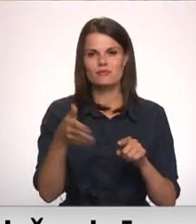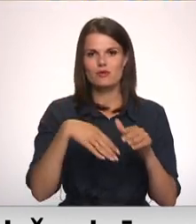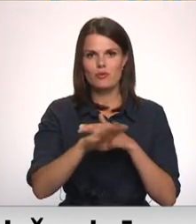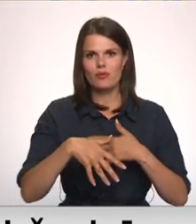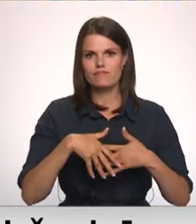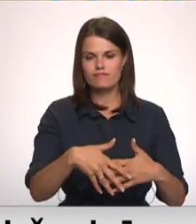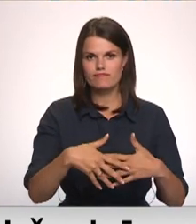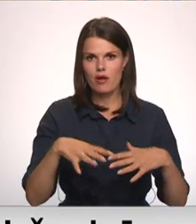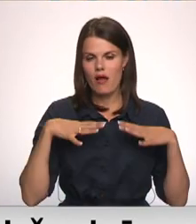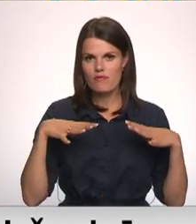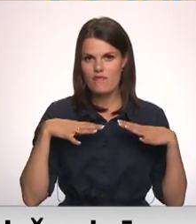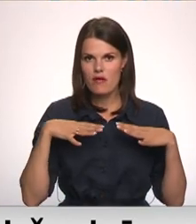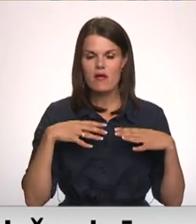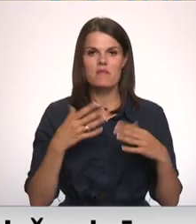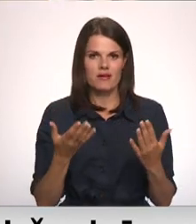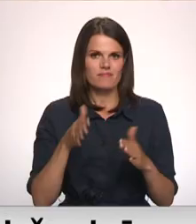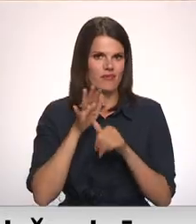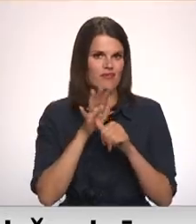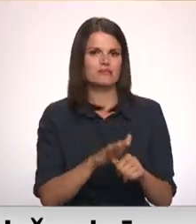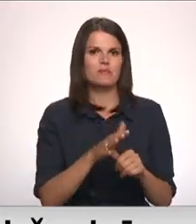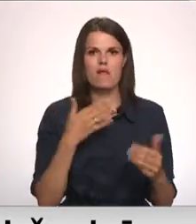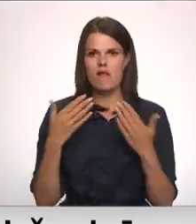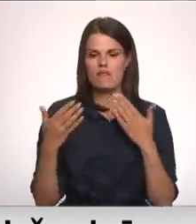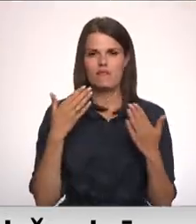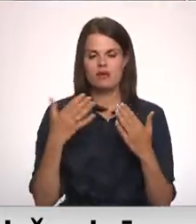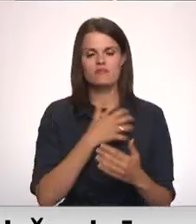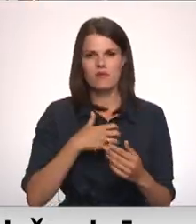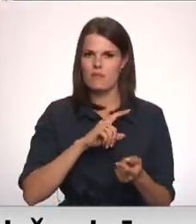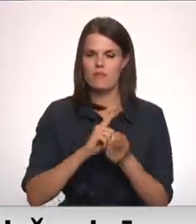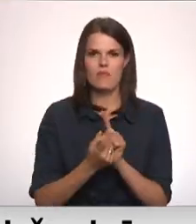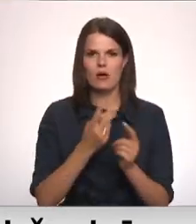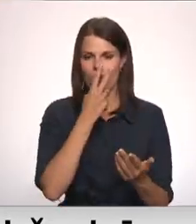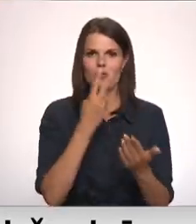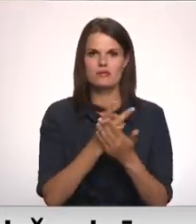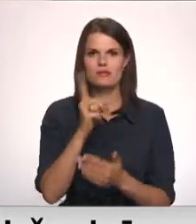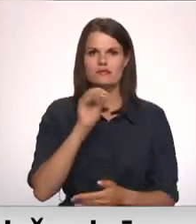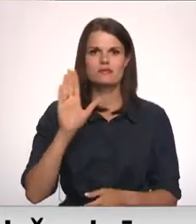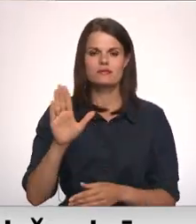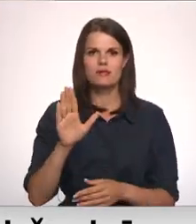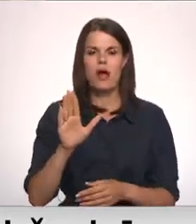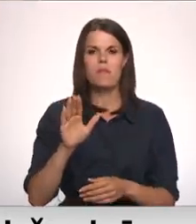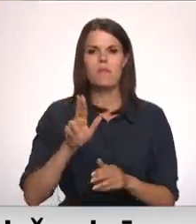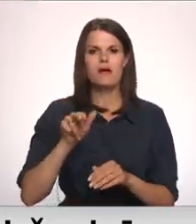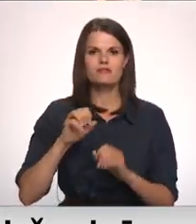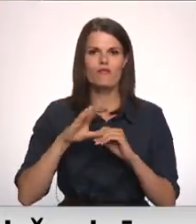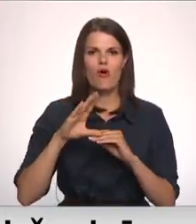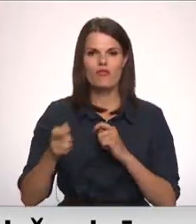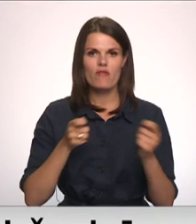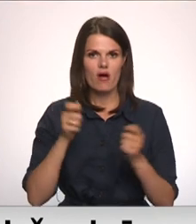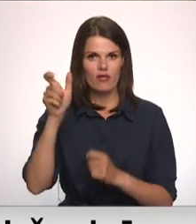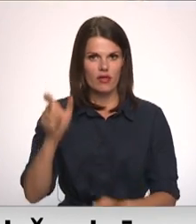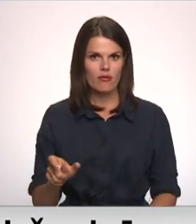kopšanas atvaļinājumā. Šāda diskriminējoša attieksmi ir jāmainūs, kata sev atklātā pensiju fonda vadītāja Anna